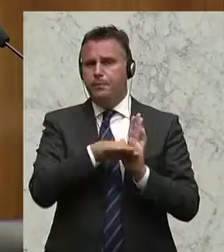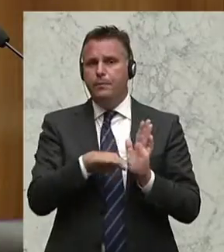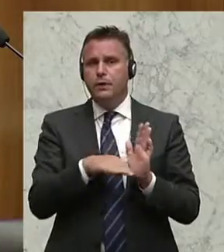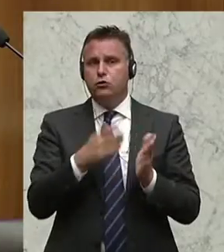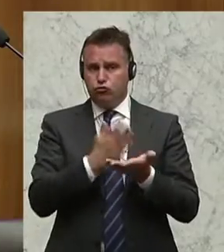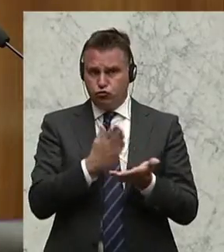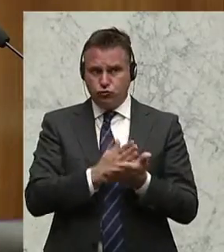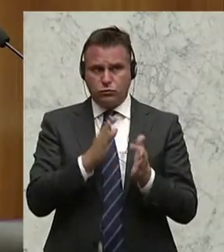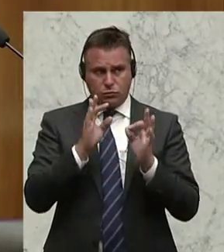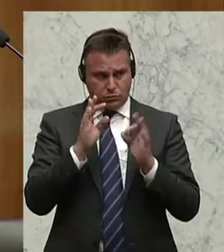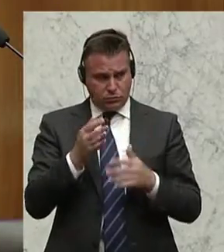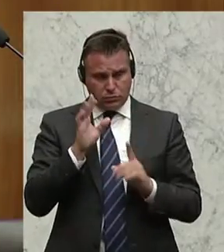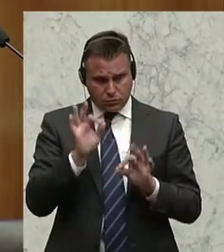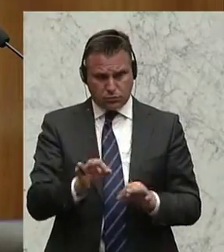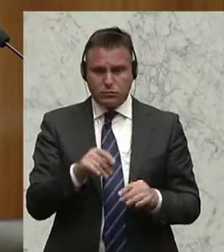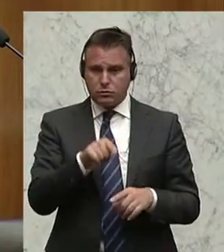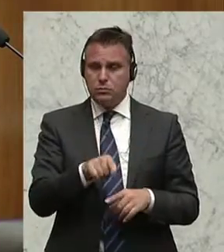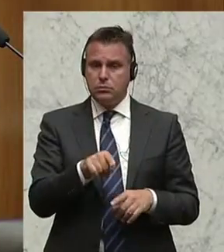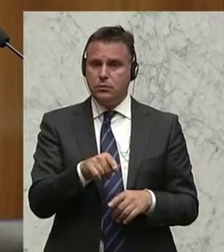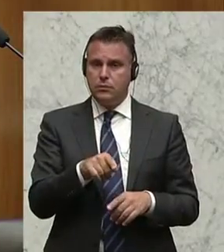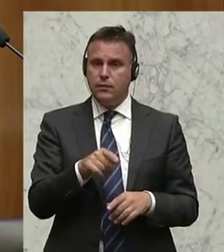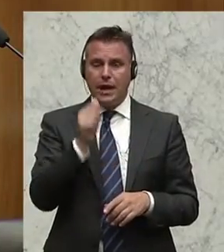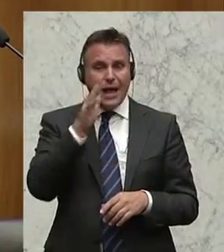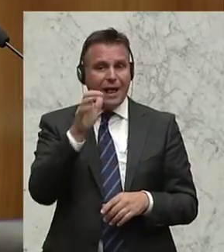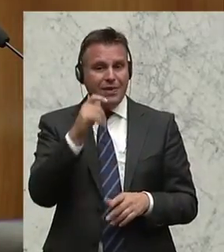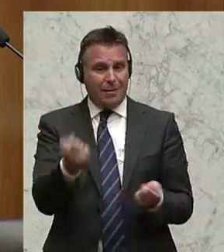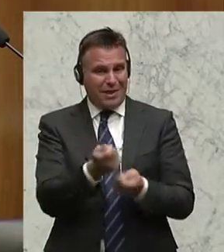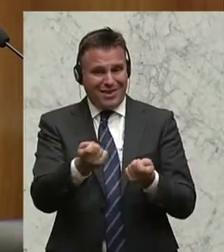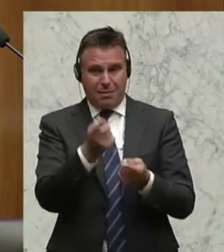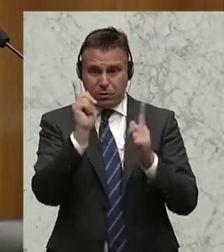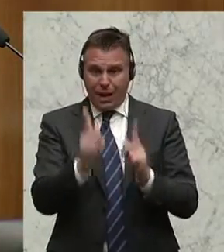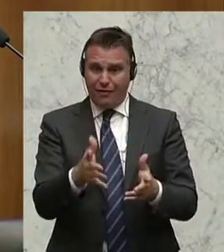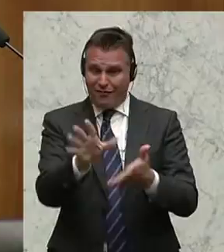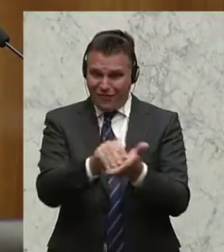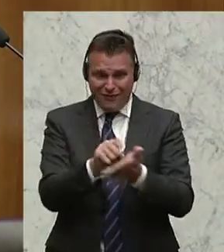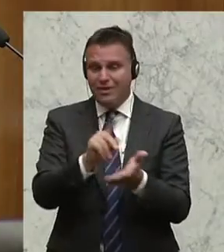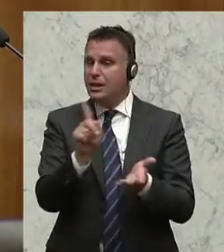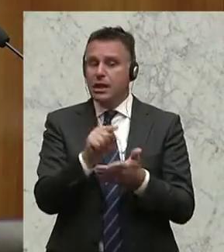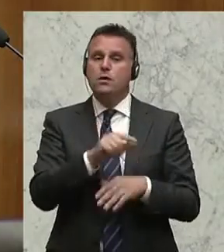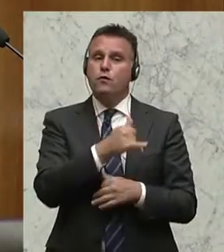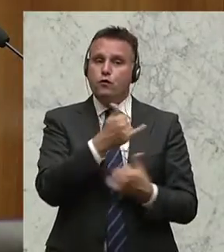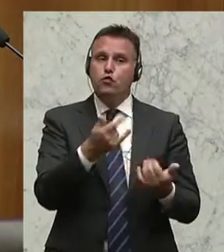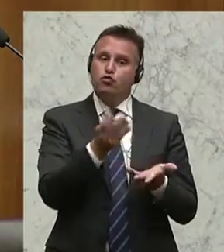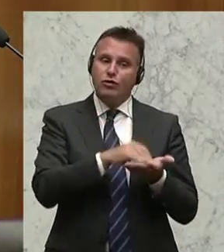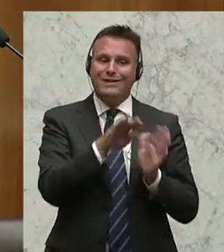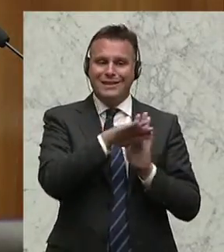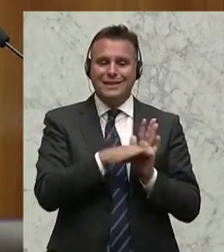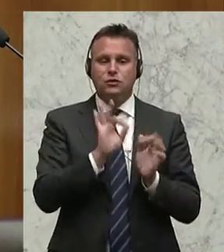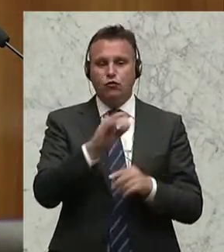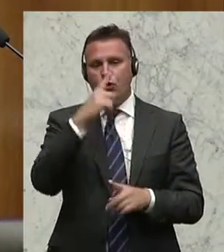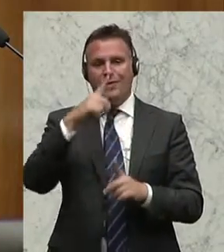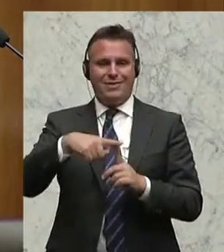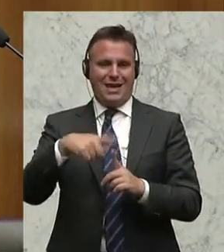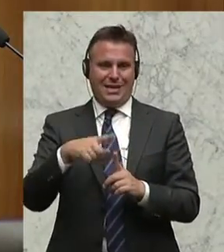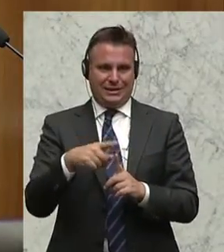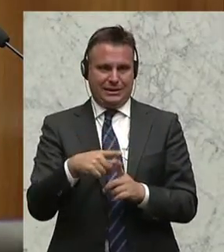für lange Zeit die Verwendung im Alltagsbetrieb regelt. Nein, es geht einmal um Testsituationen. Und das